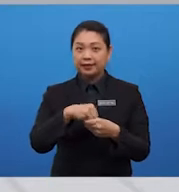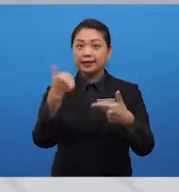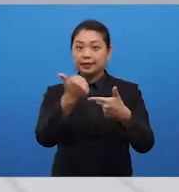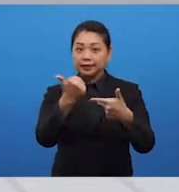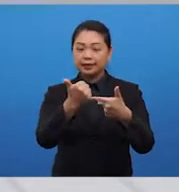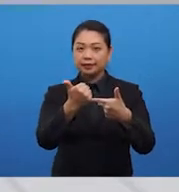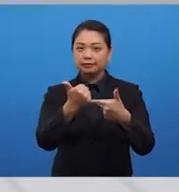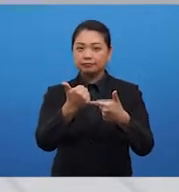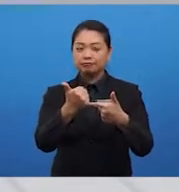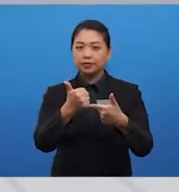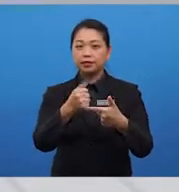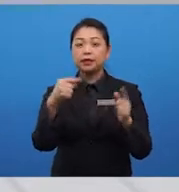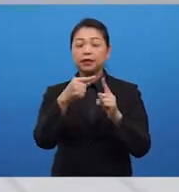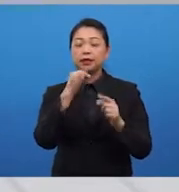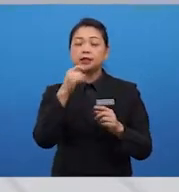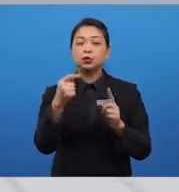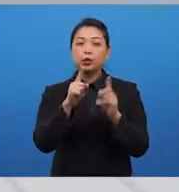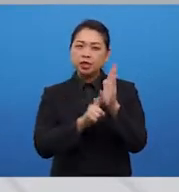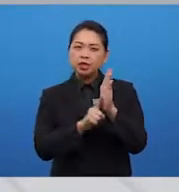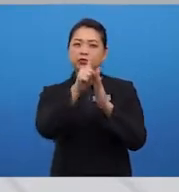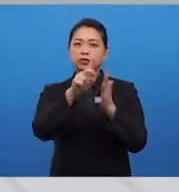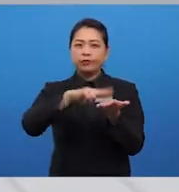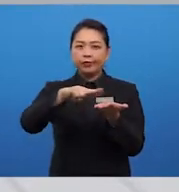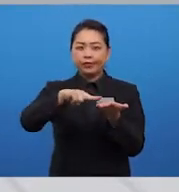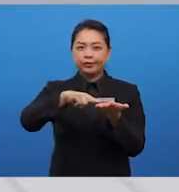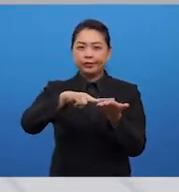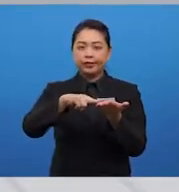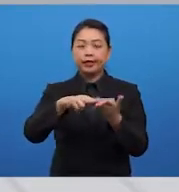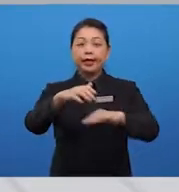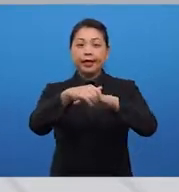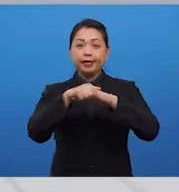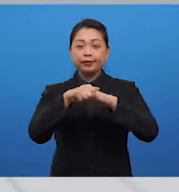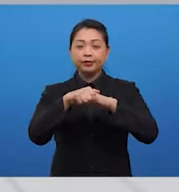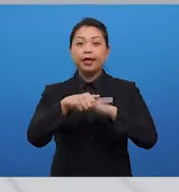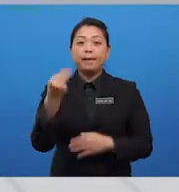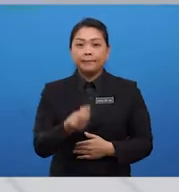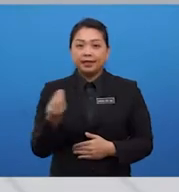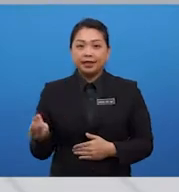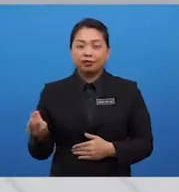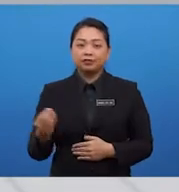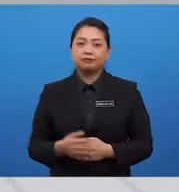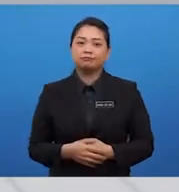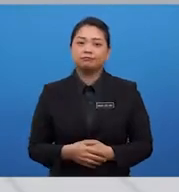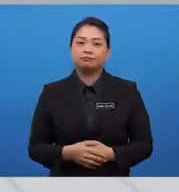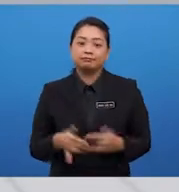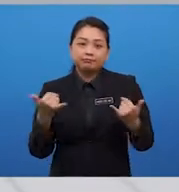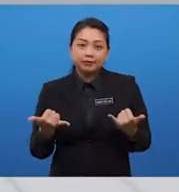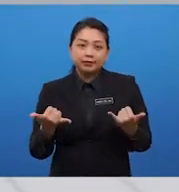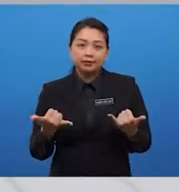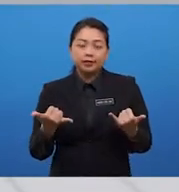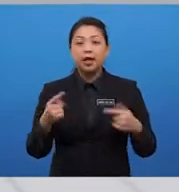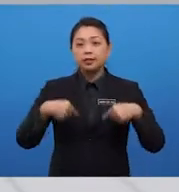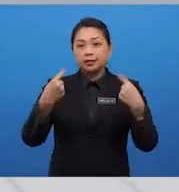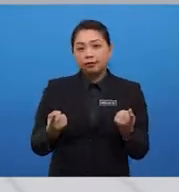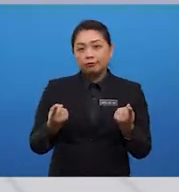to increase your reading or English language materials. Now, it goes